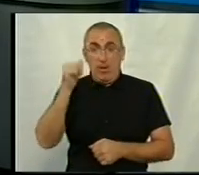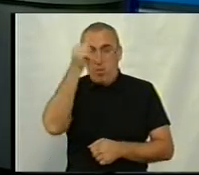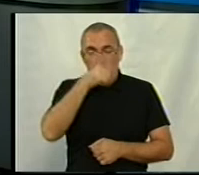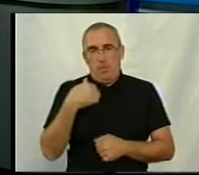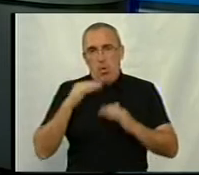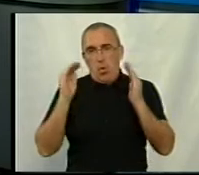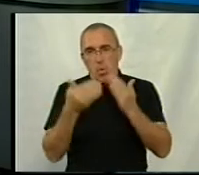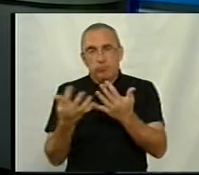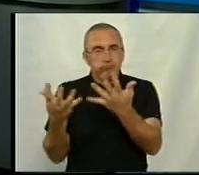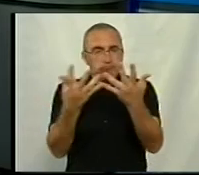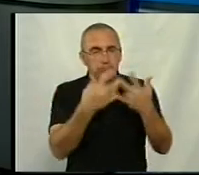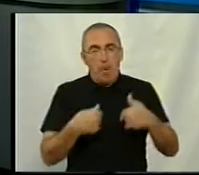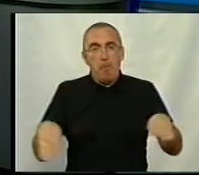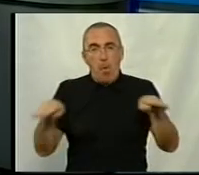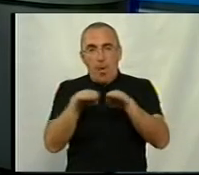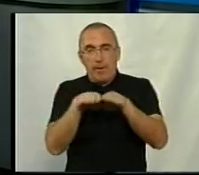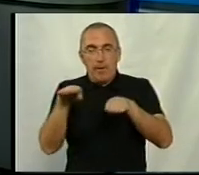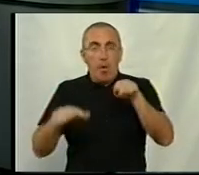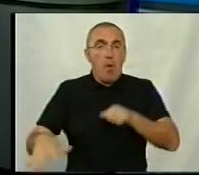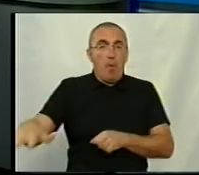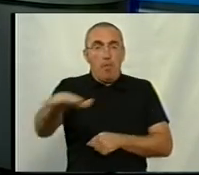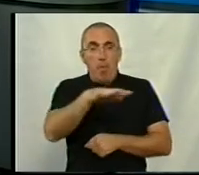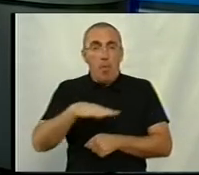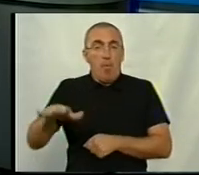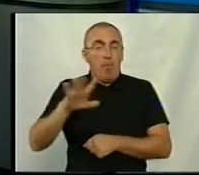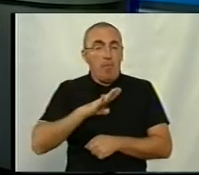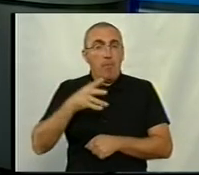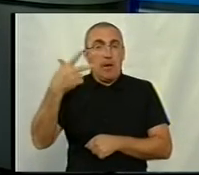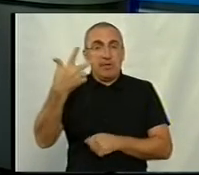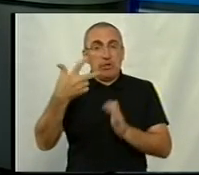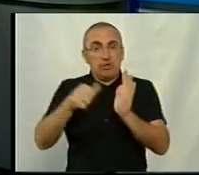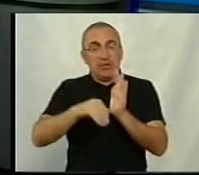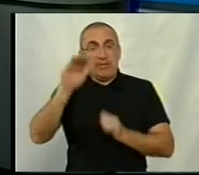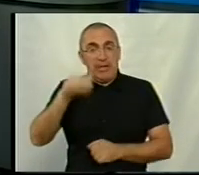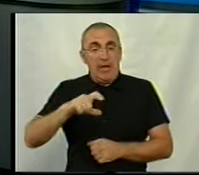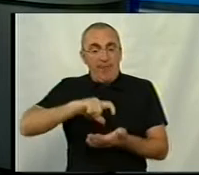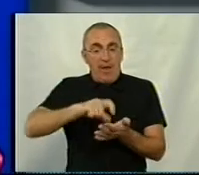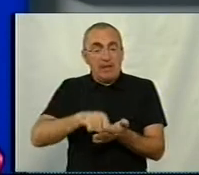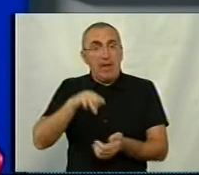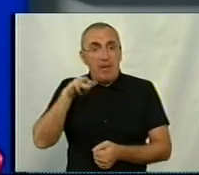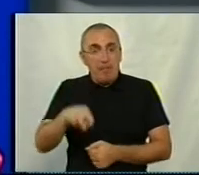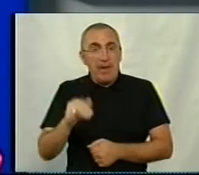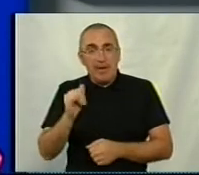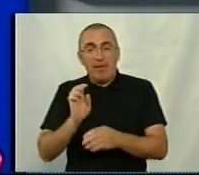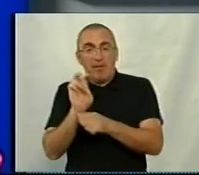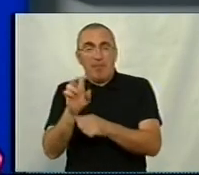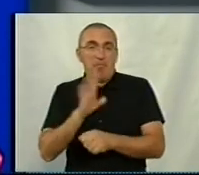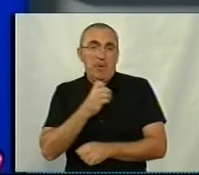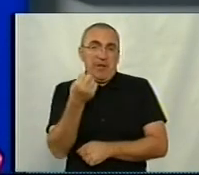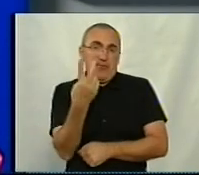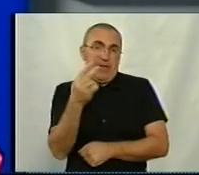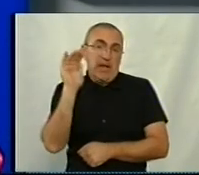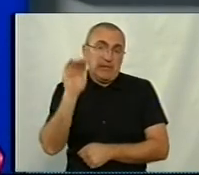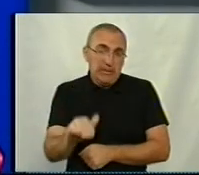такі коротенькі цифри для порівняння, площа виставки складала 36 тисяч квадратних метрів, і кількість відвідувачів була 12